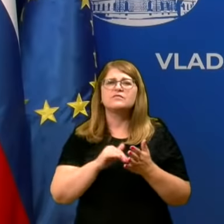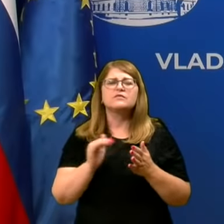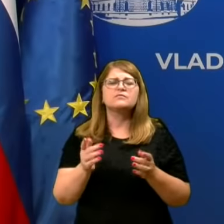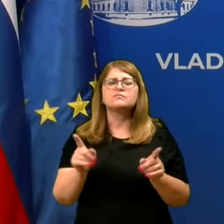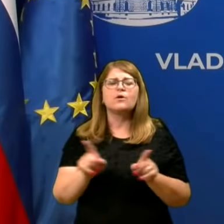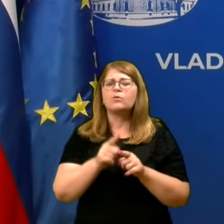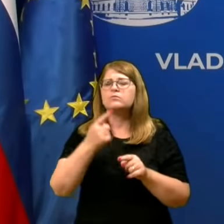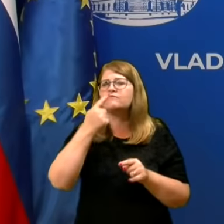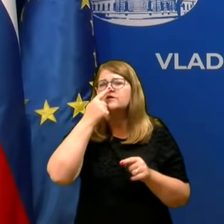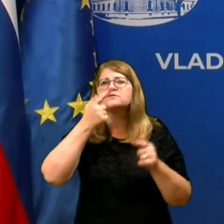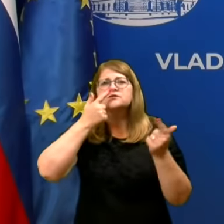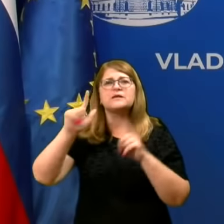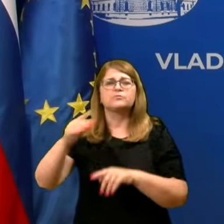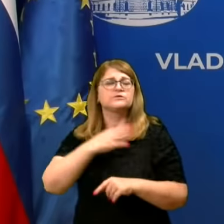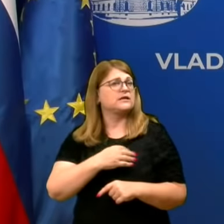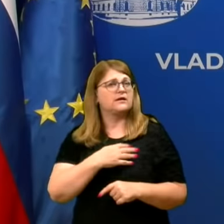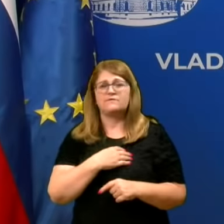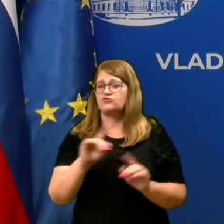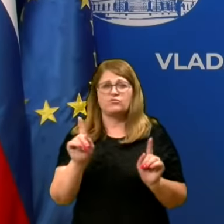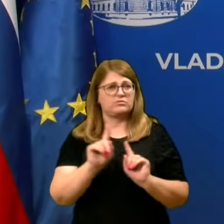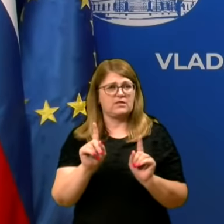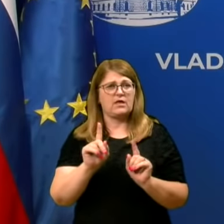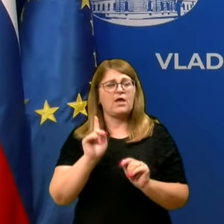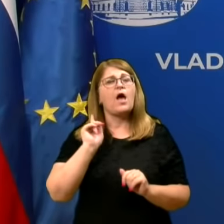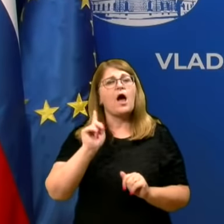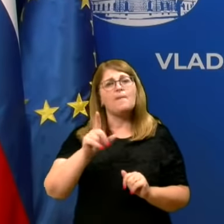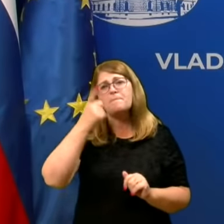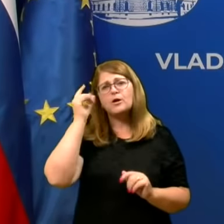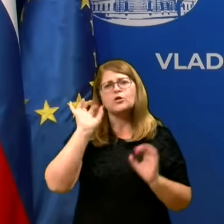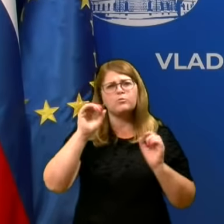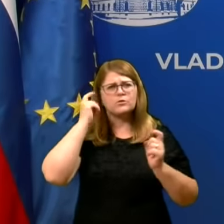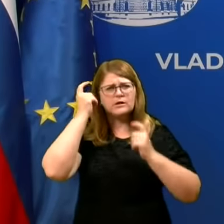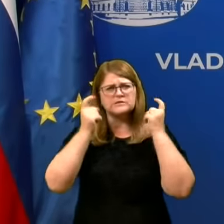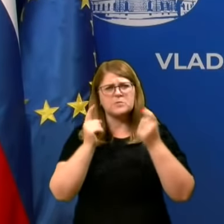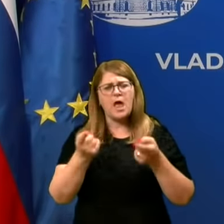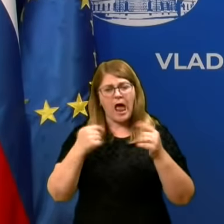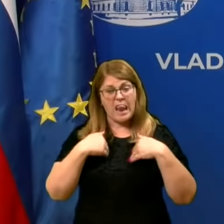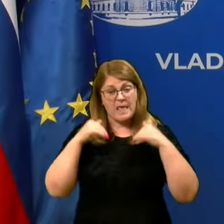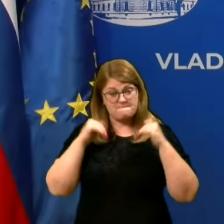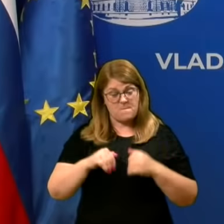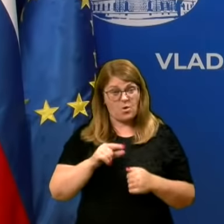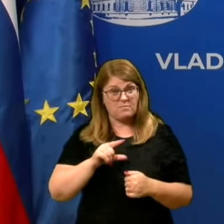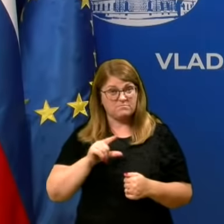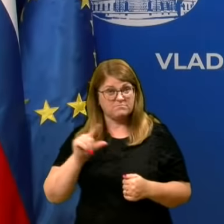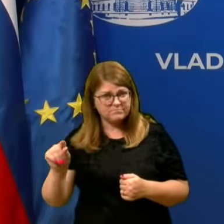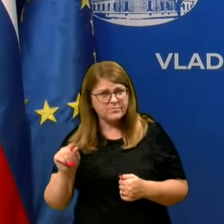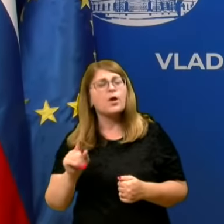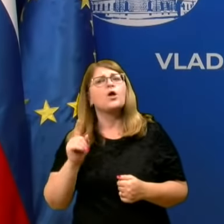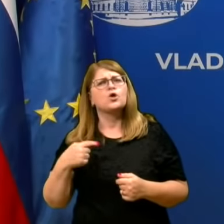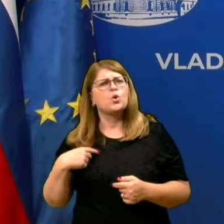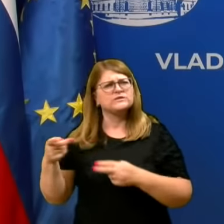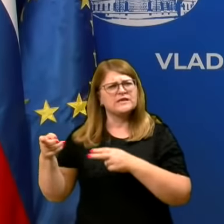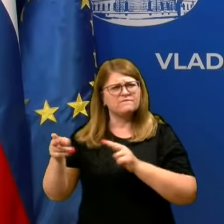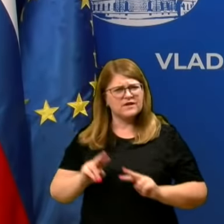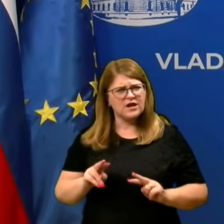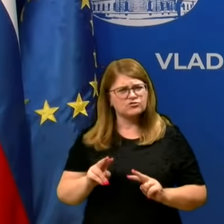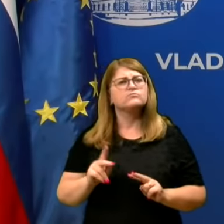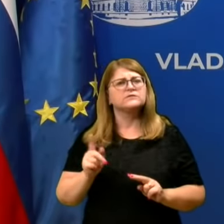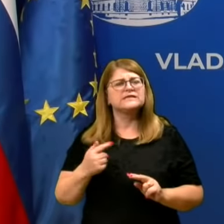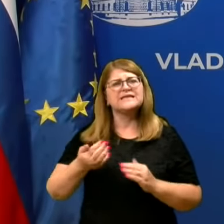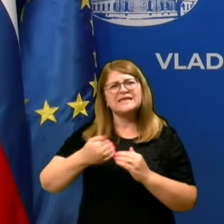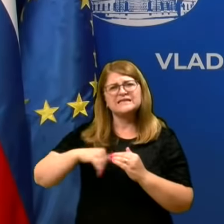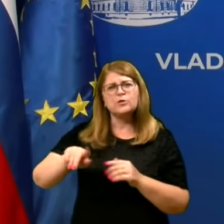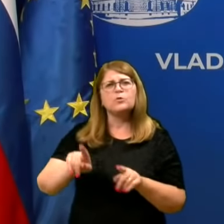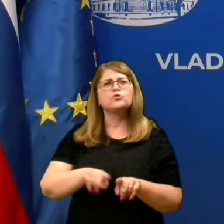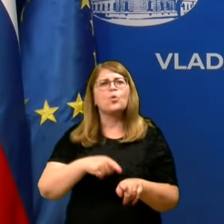nos danes zapustiti Hrvaško. Ljudje najdobro premislijo, prvič ali morajo tja in drugič, ko gre do nazaj, tudi, da se izognejo